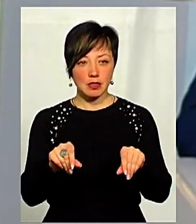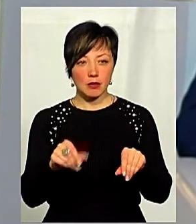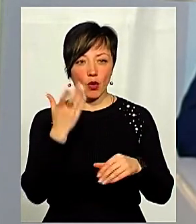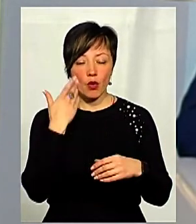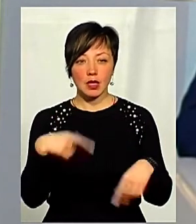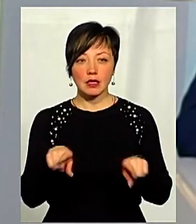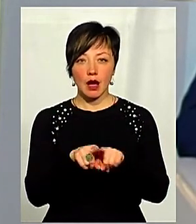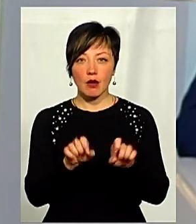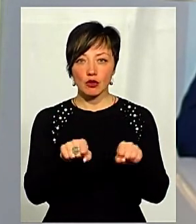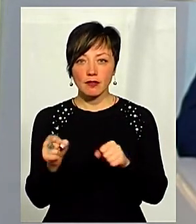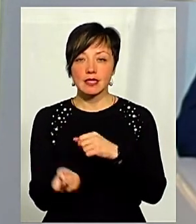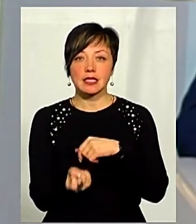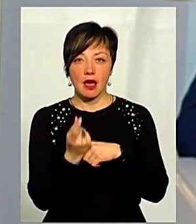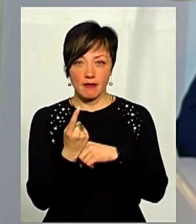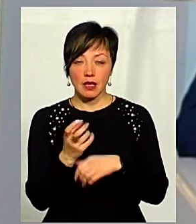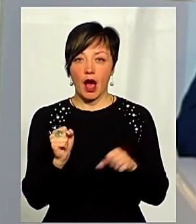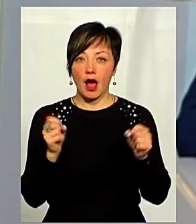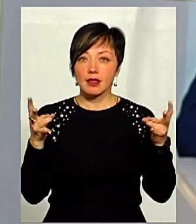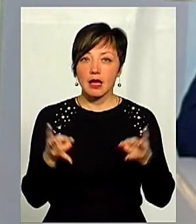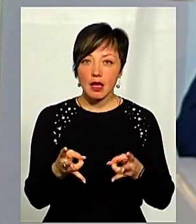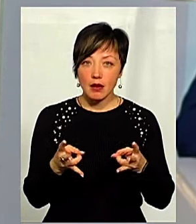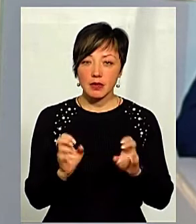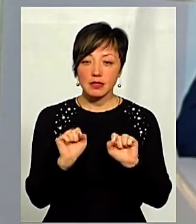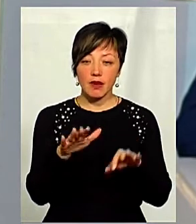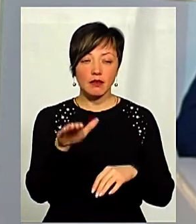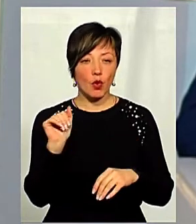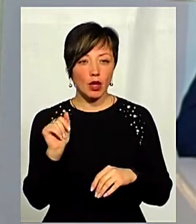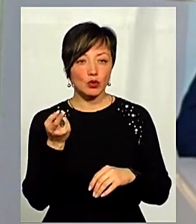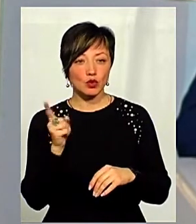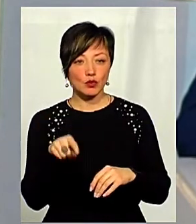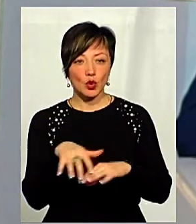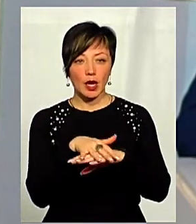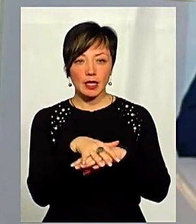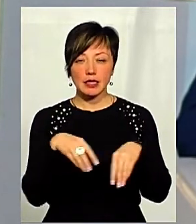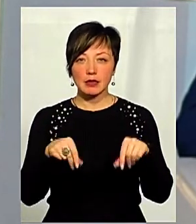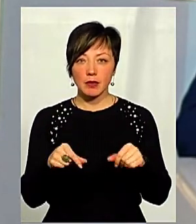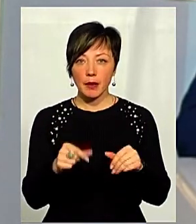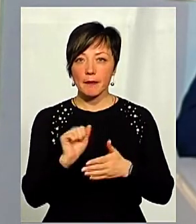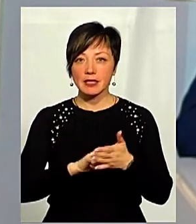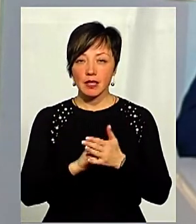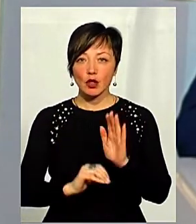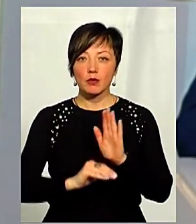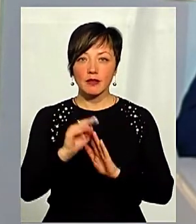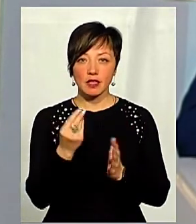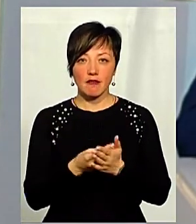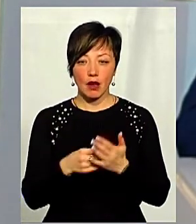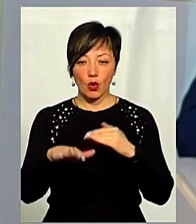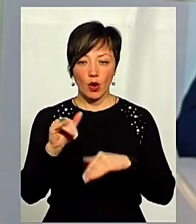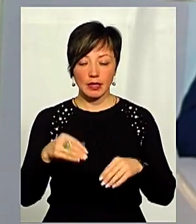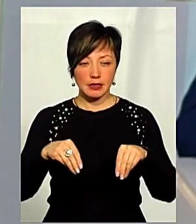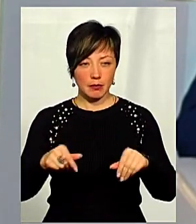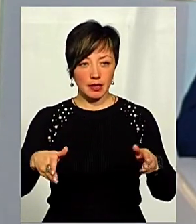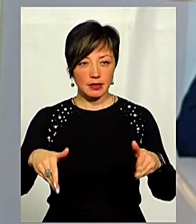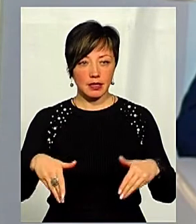коли така можливість з'явиться, а треба її здавати в оренду, тому що ринок землі призведе до підвищення вартості оренди